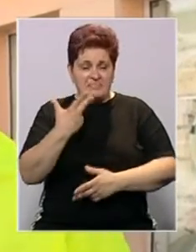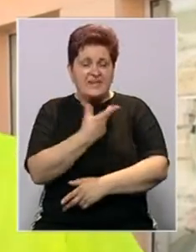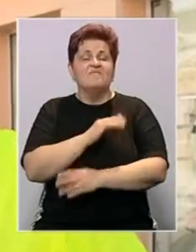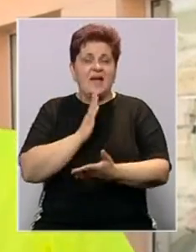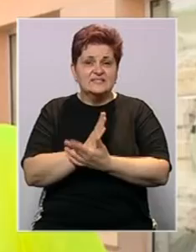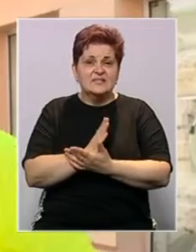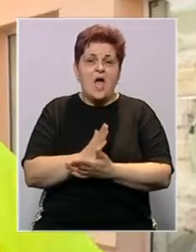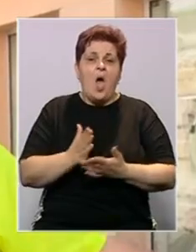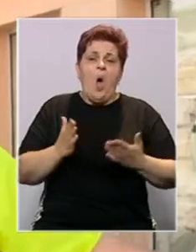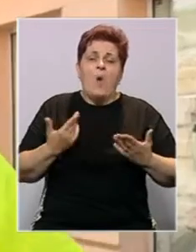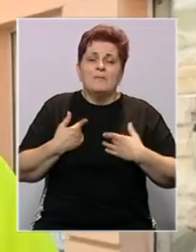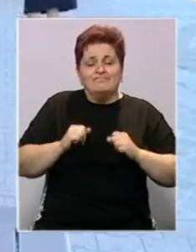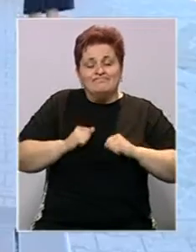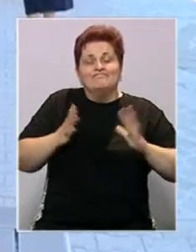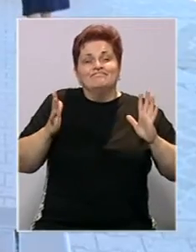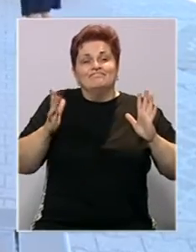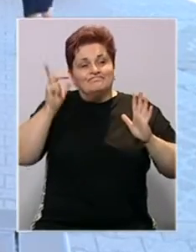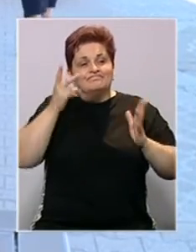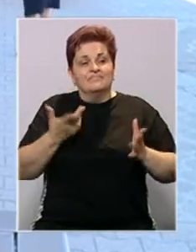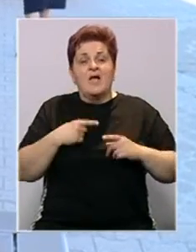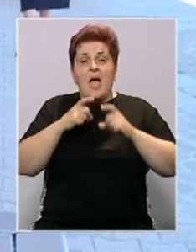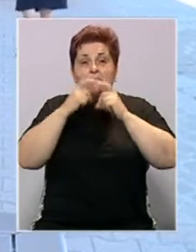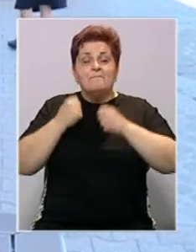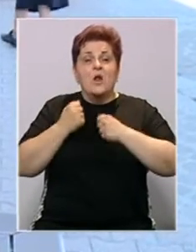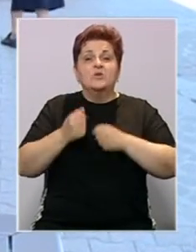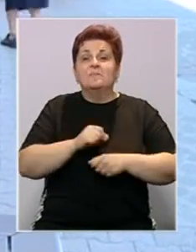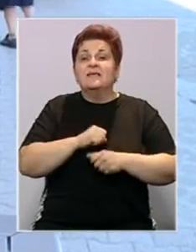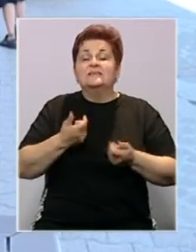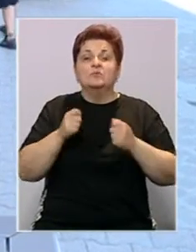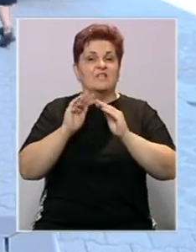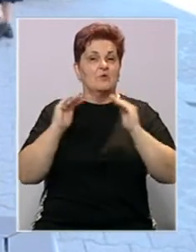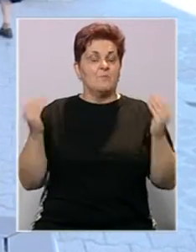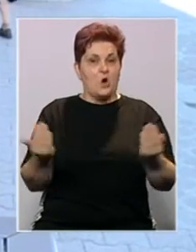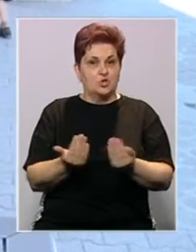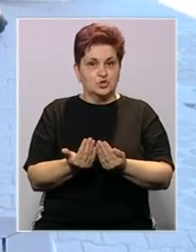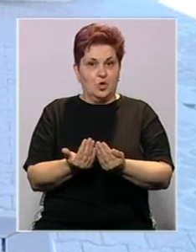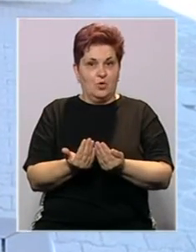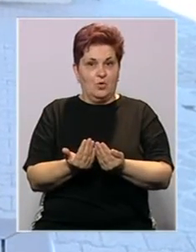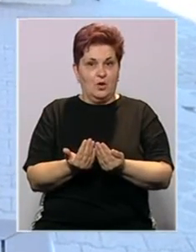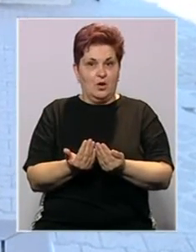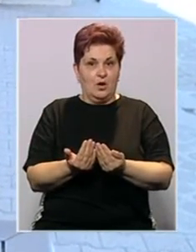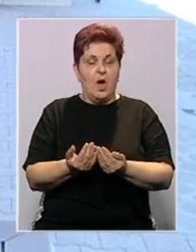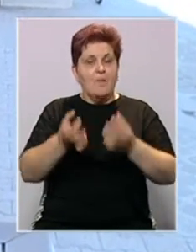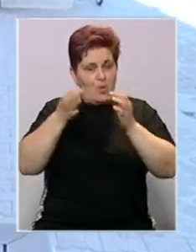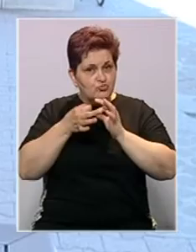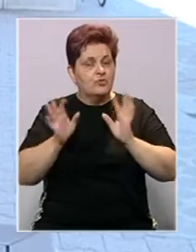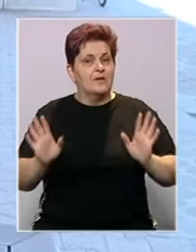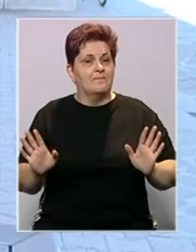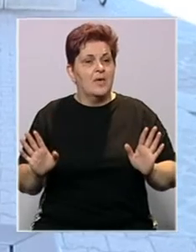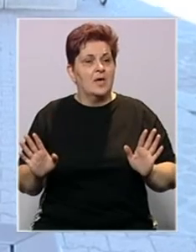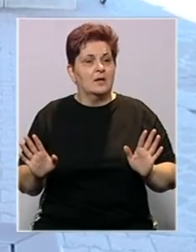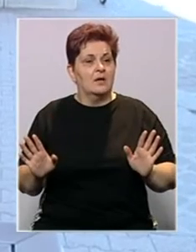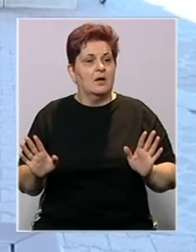dobio, opet nešto strahe nekih šta ja znam. Ja masku samo nosim u zatvorenom prostoru. Ja poštujem mere, evo,